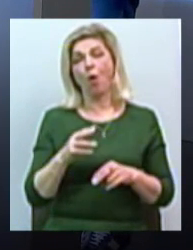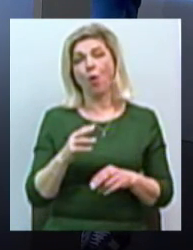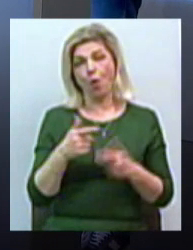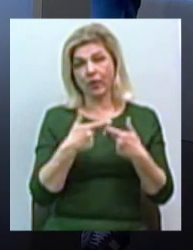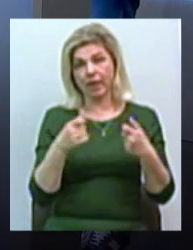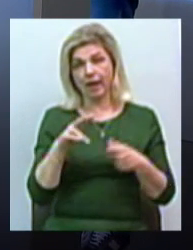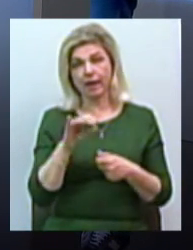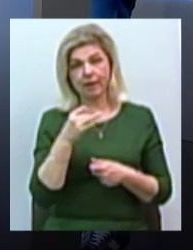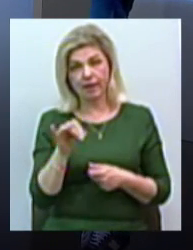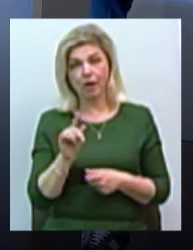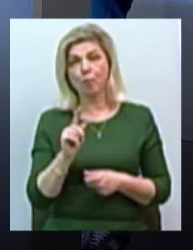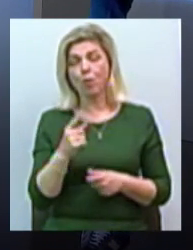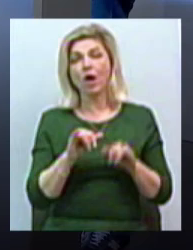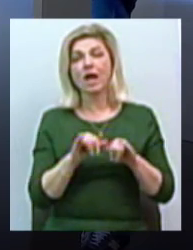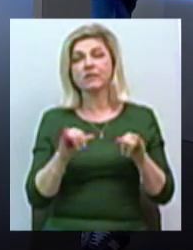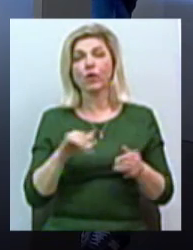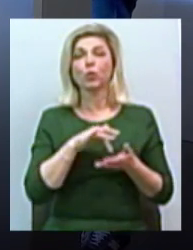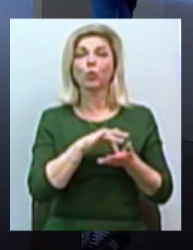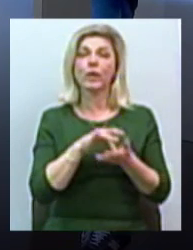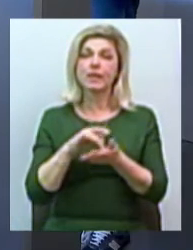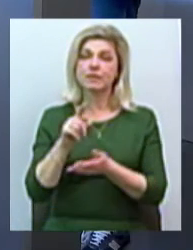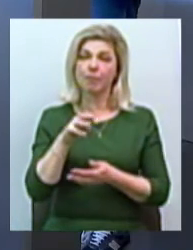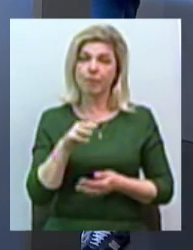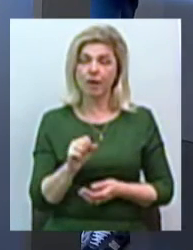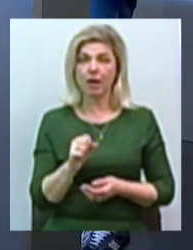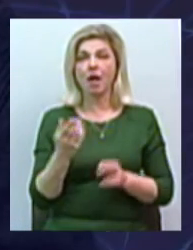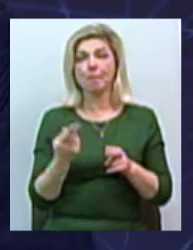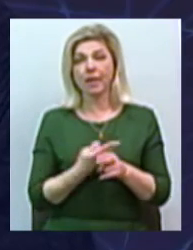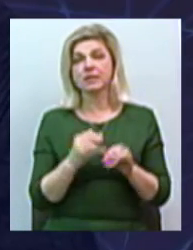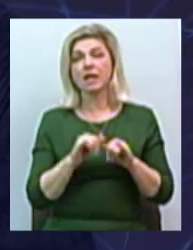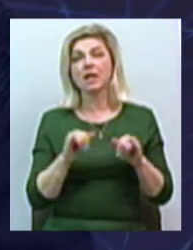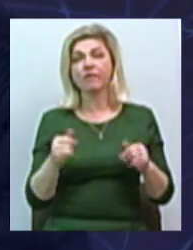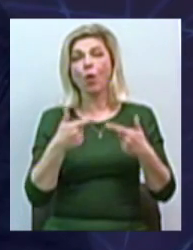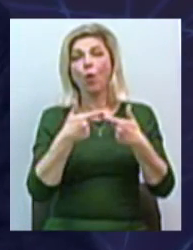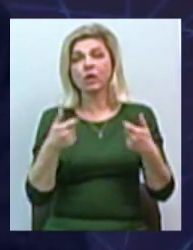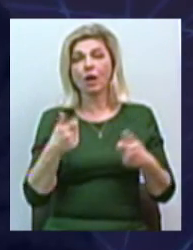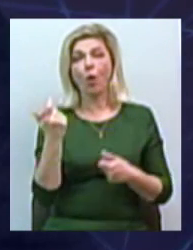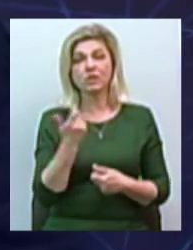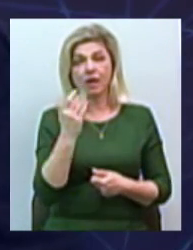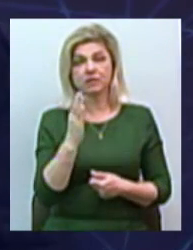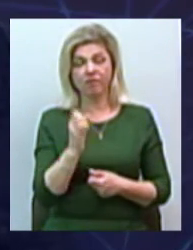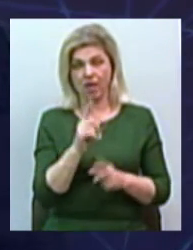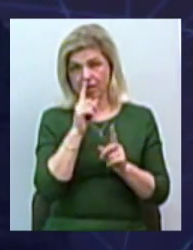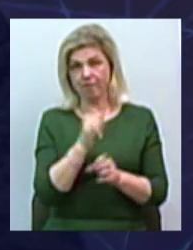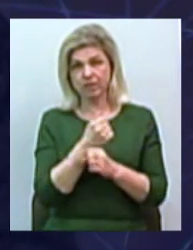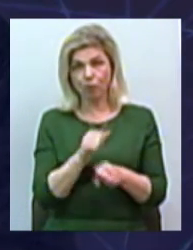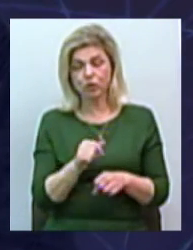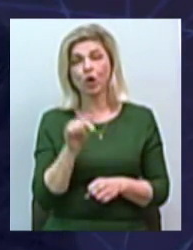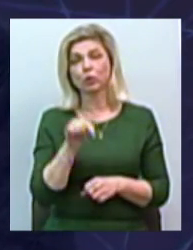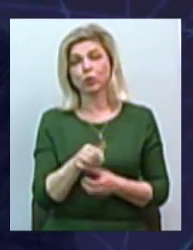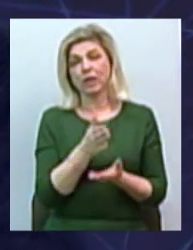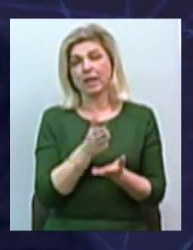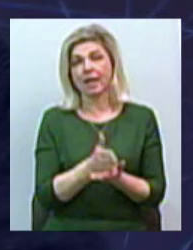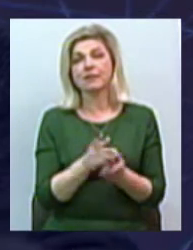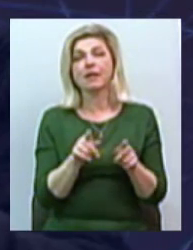самому-то справі розвиття туризму без розвиття отельного хозяйства практично невозможне. Тобто тут присутствує